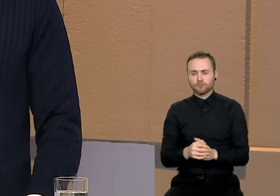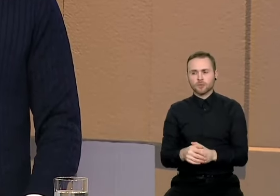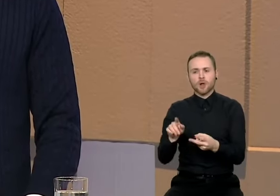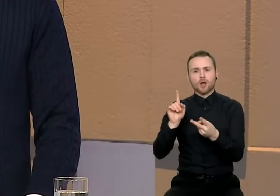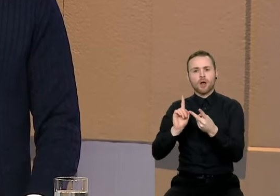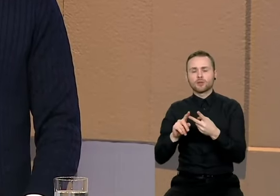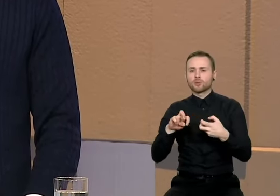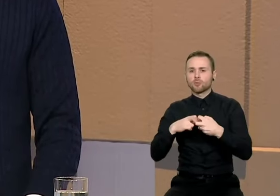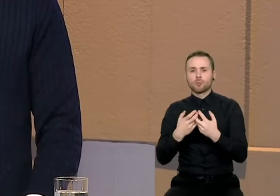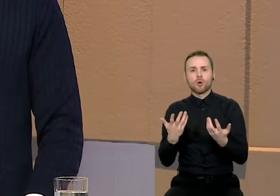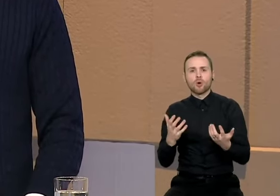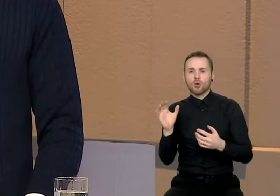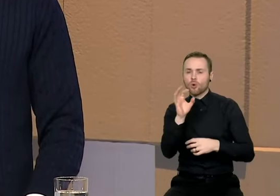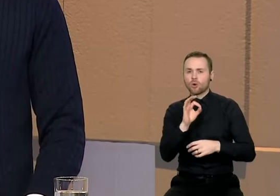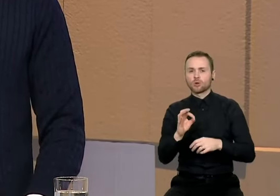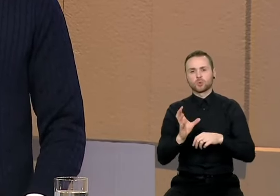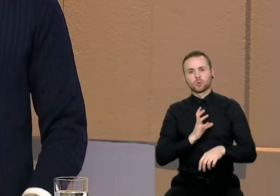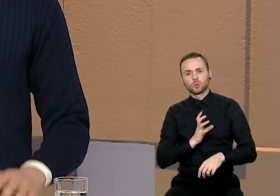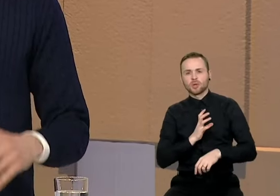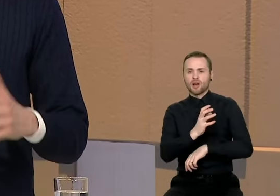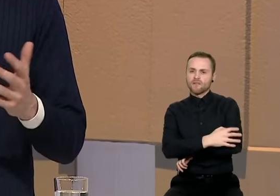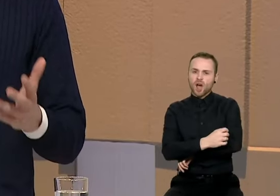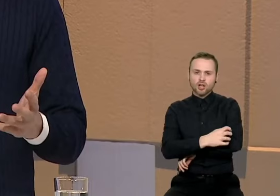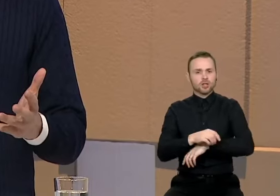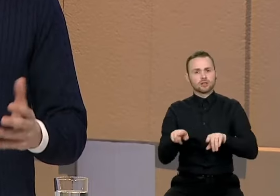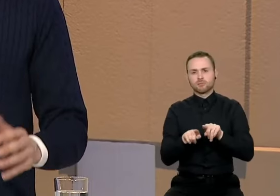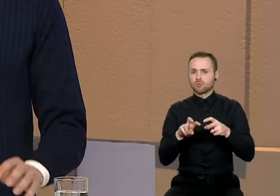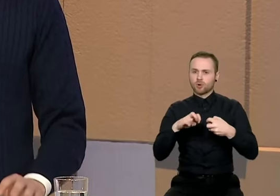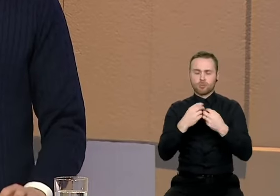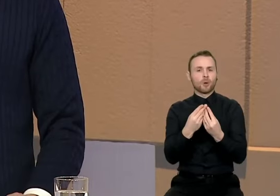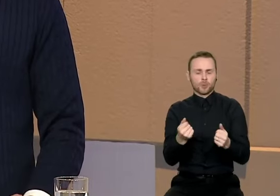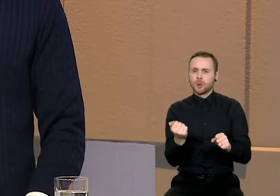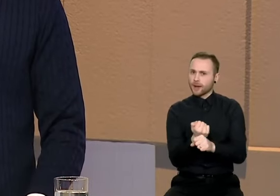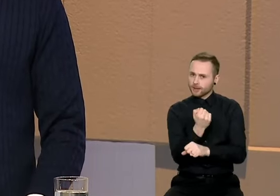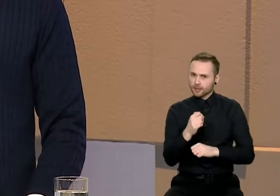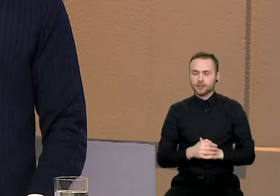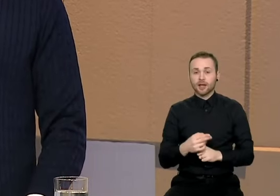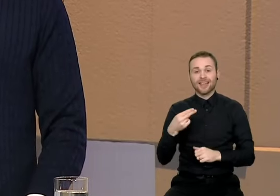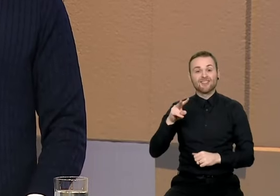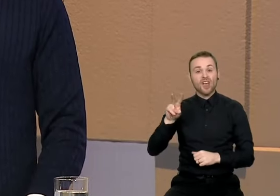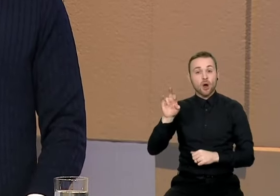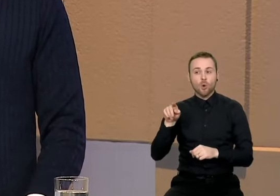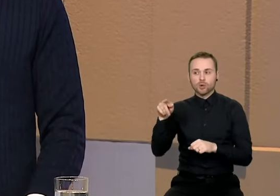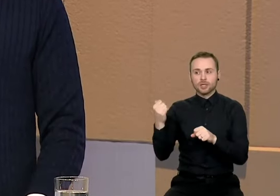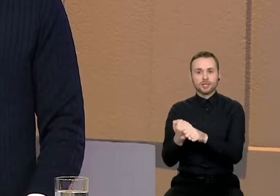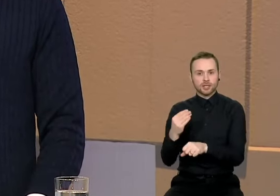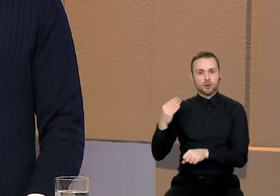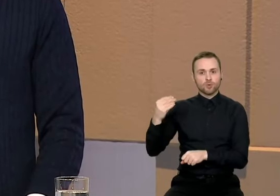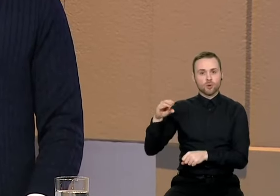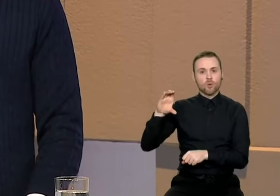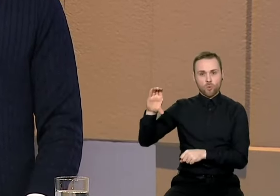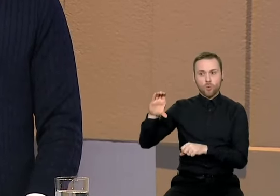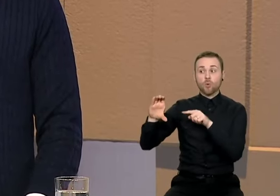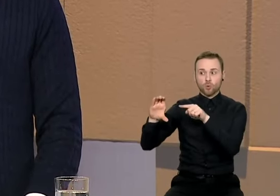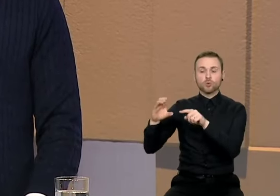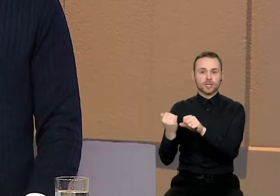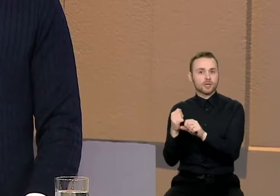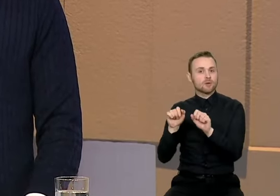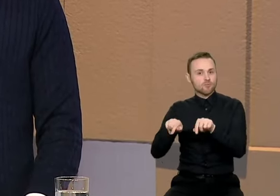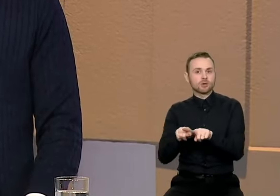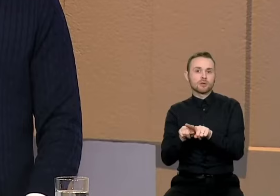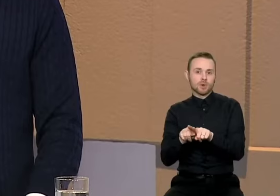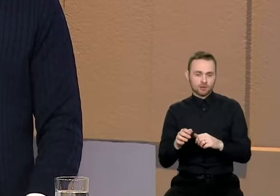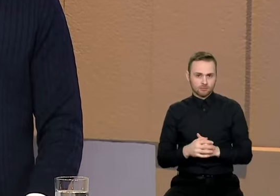smažinimų, ir ta labai svarbu per nevyriausybinę organizacijų finansavimą, bet taip pat ir per fizinio aktyvumo